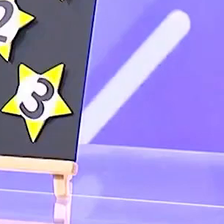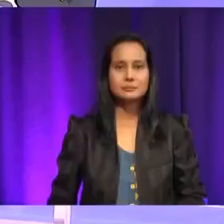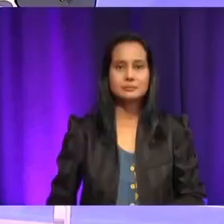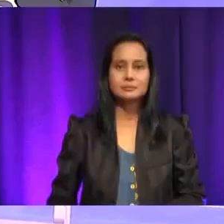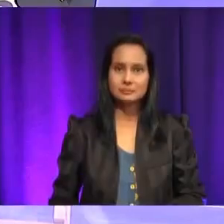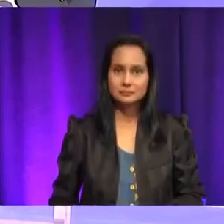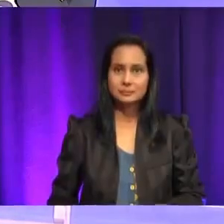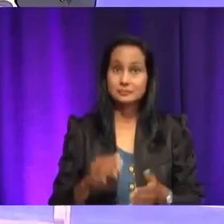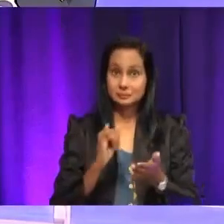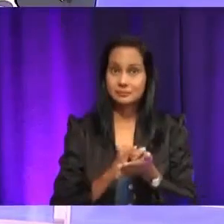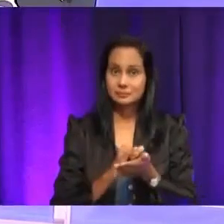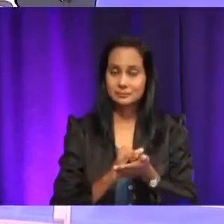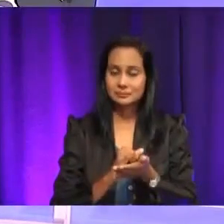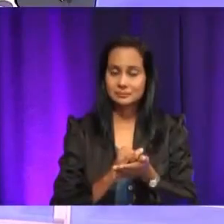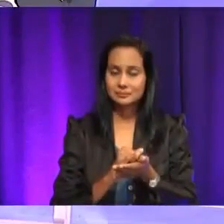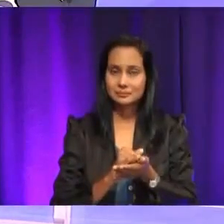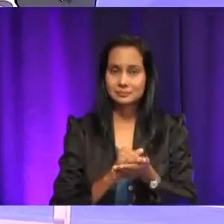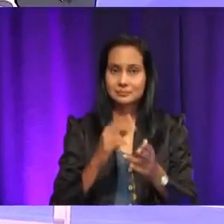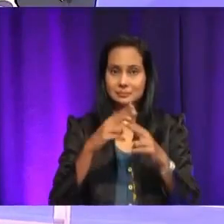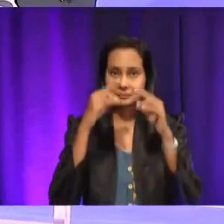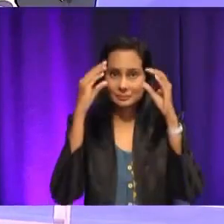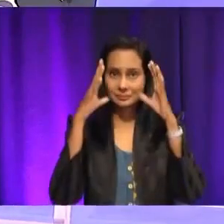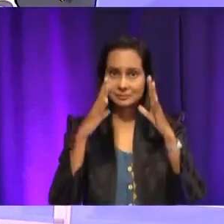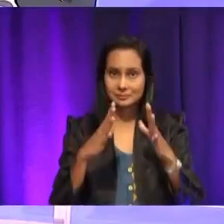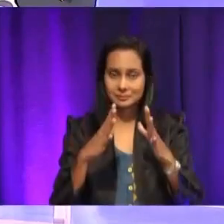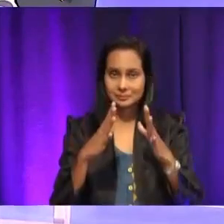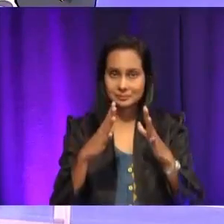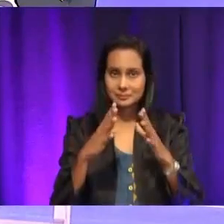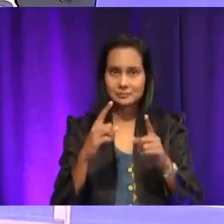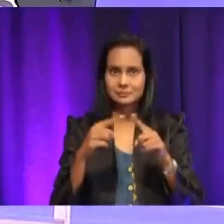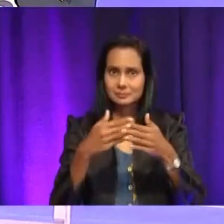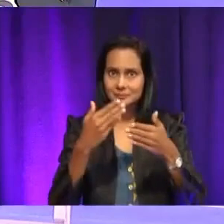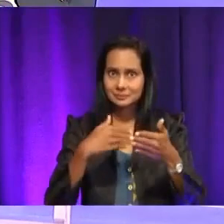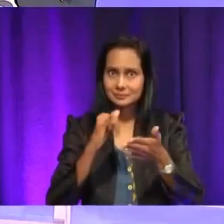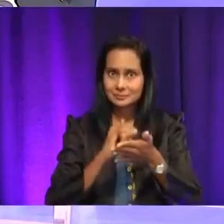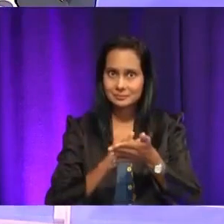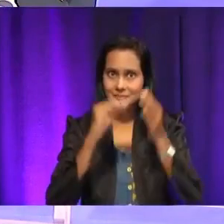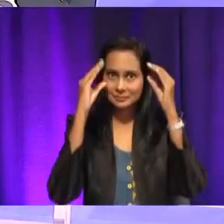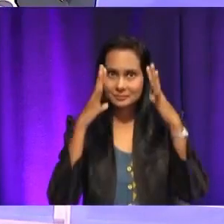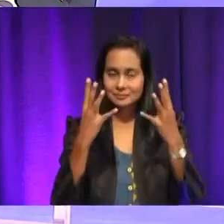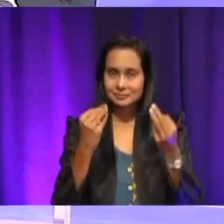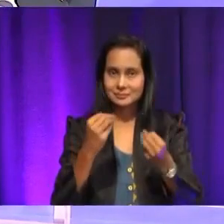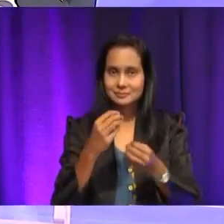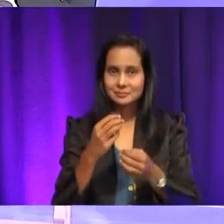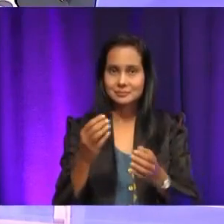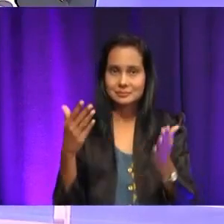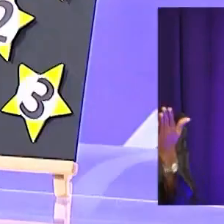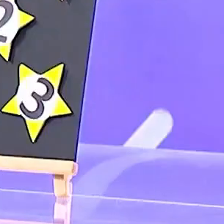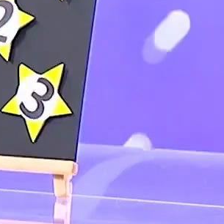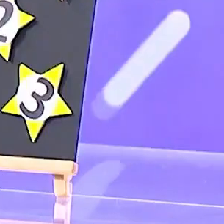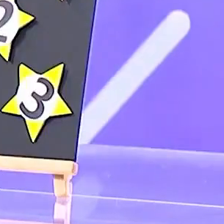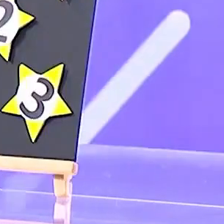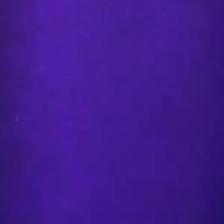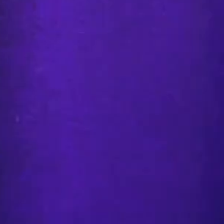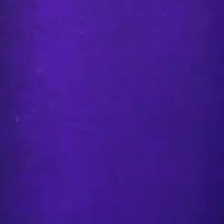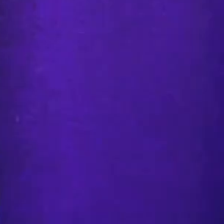Baik, itulah dia. Kita dah persaksikan profil guru kita pada hari ini. Tapi sebelum itu, Kak Ria nak memperkenalkan Cikgu Jurubahaksa. Isyarat kita pada hari ini